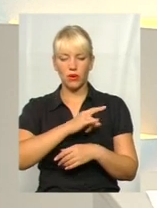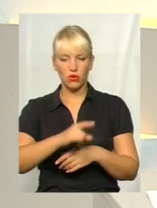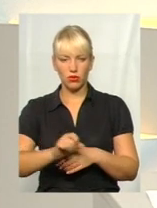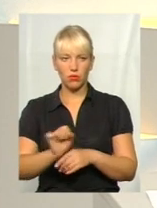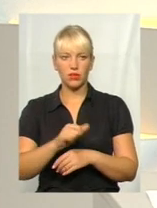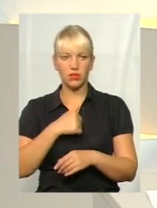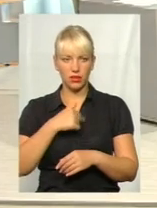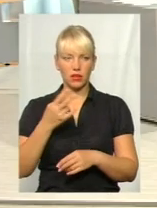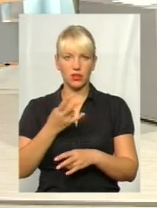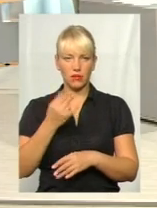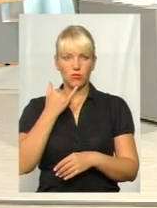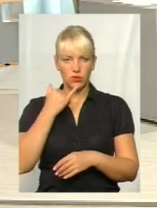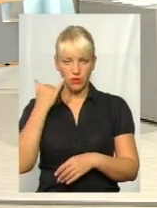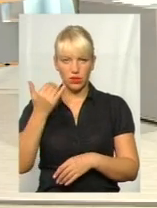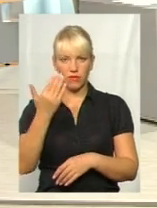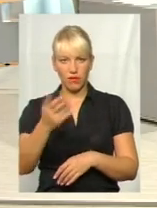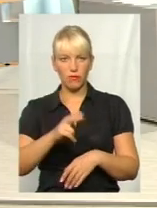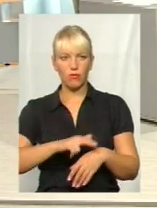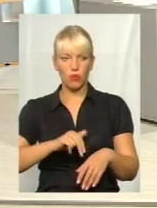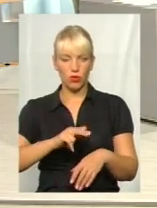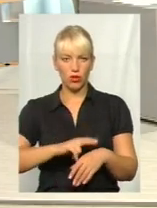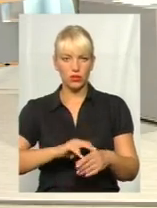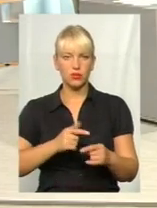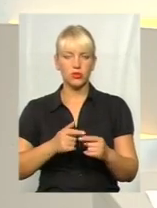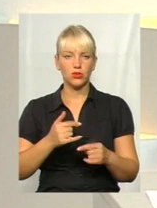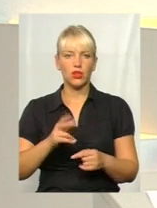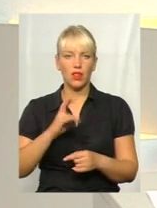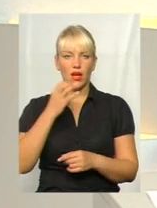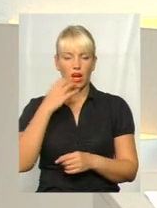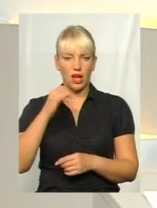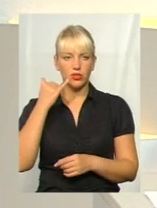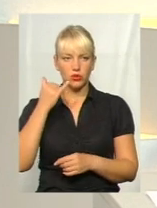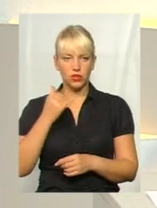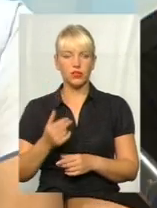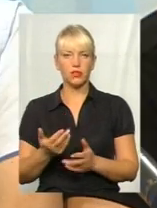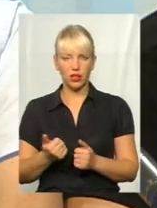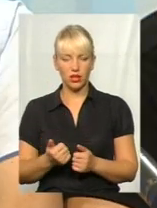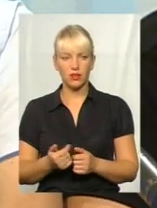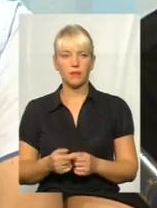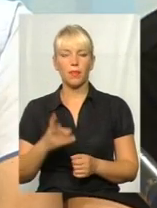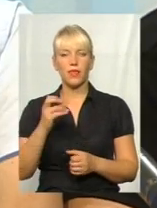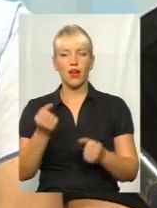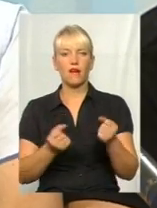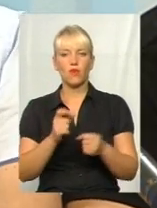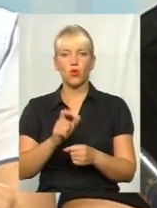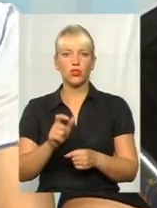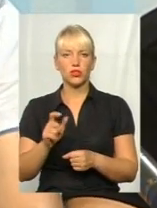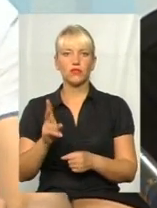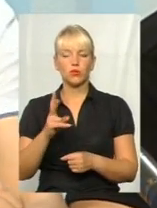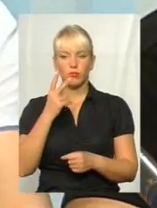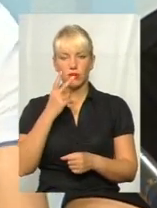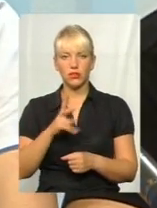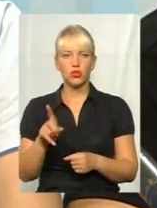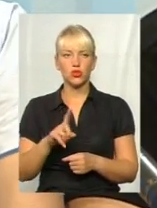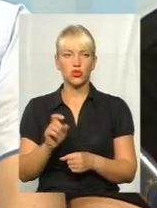мушу позвонити у поліцію, так? звичайно. На гарячу лінію і зараз будуть прийняті місто. Крім того, на водіїв, які, скажімо, бачать, що